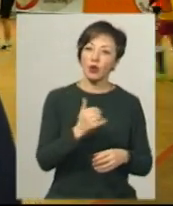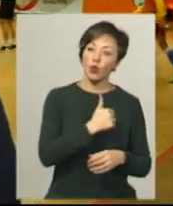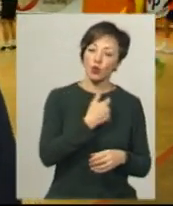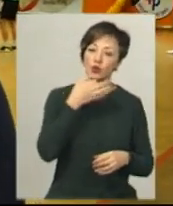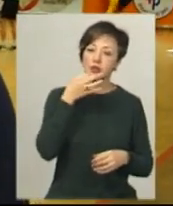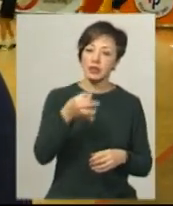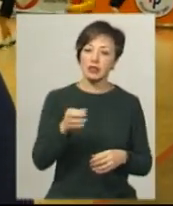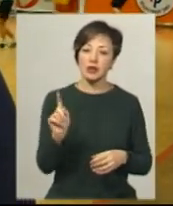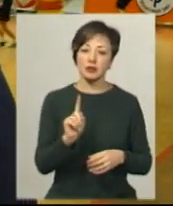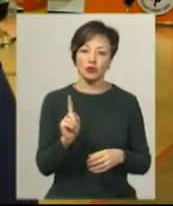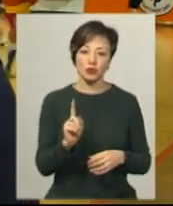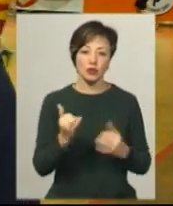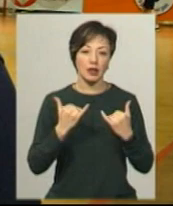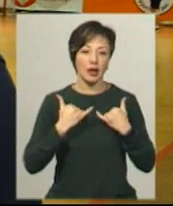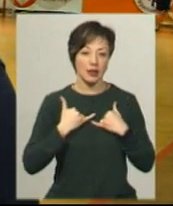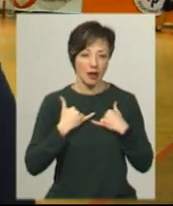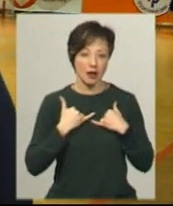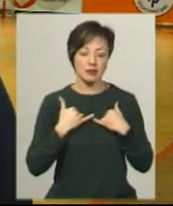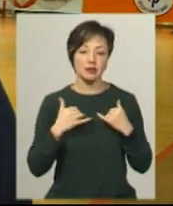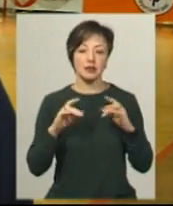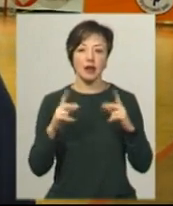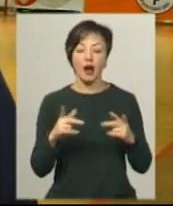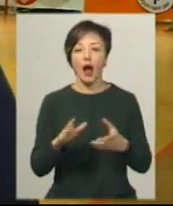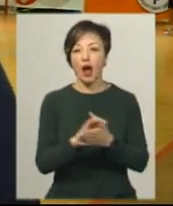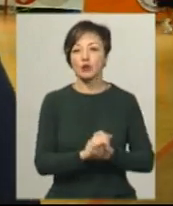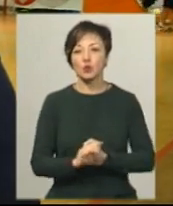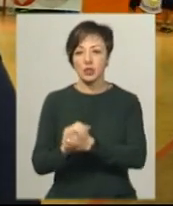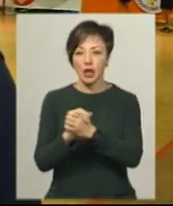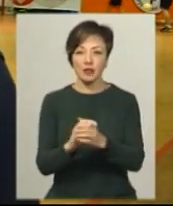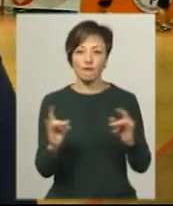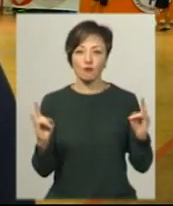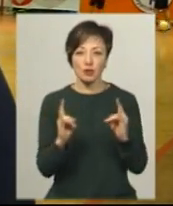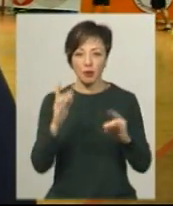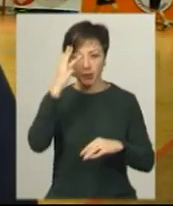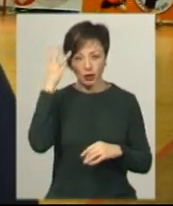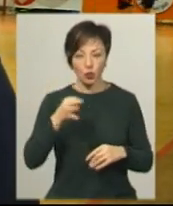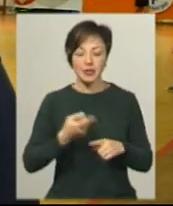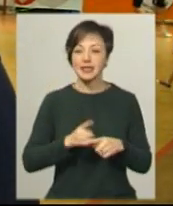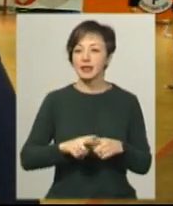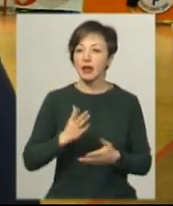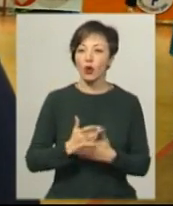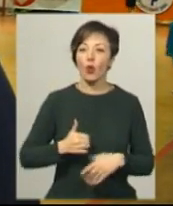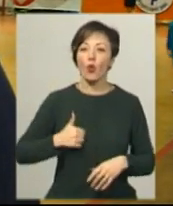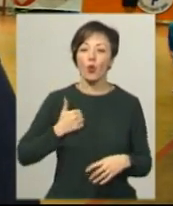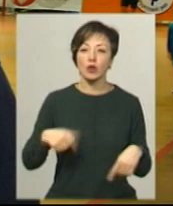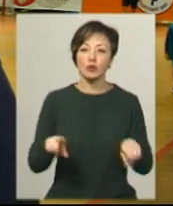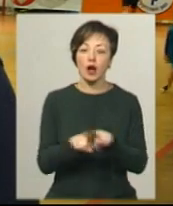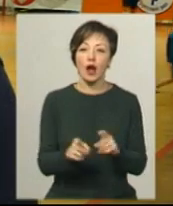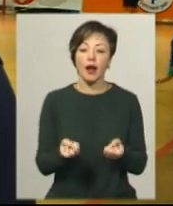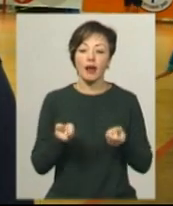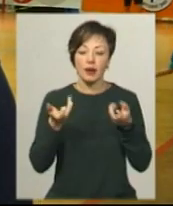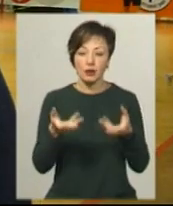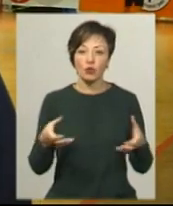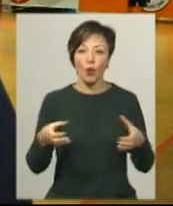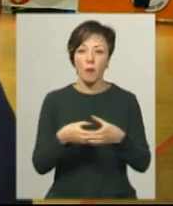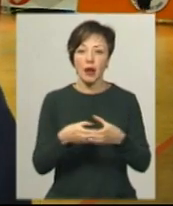сказати, що для нас, як для асоціації мініфутболу в футзалу Хмельницької області, це є гордістю, тому що така кількість команд навіть